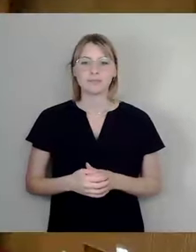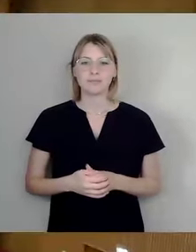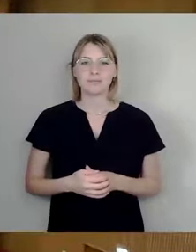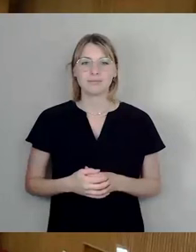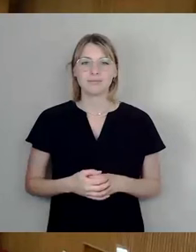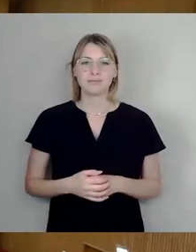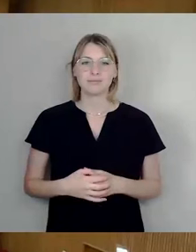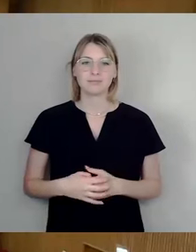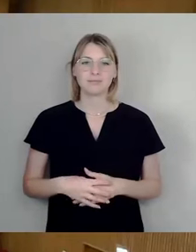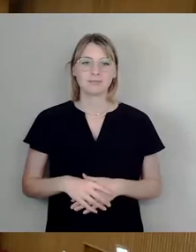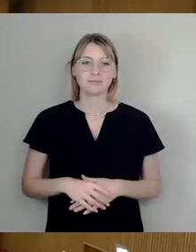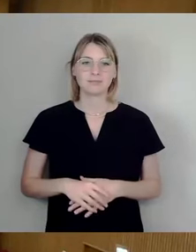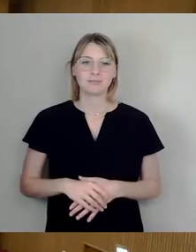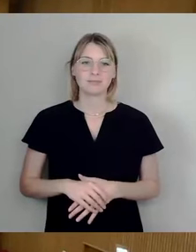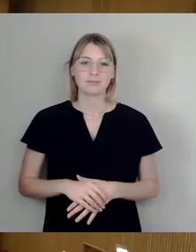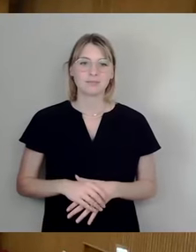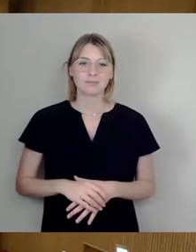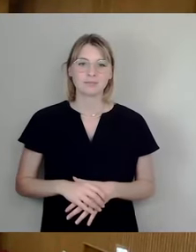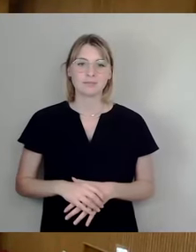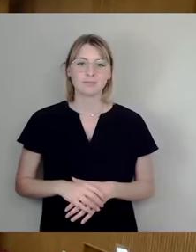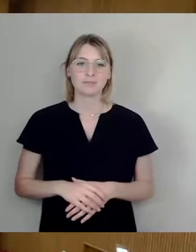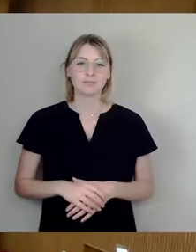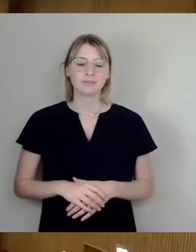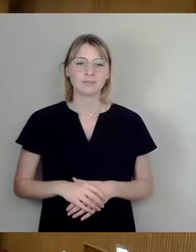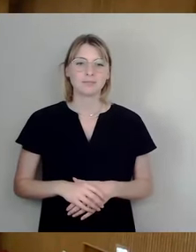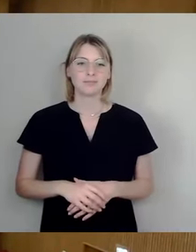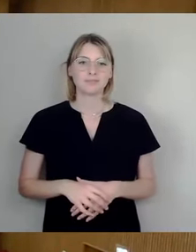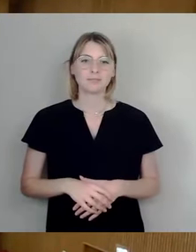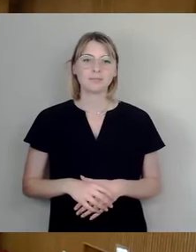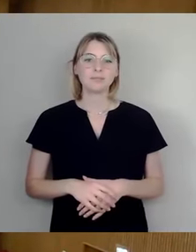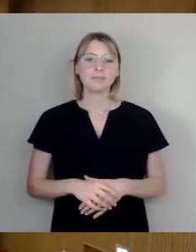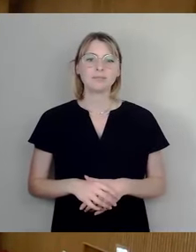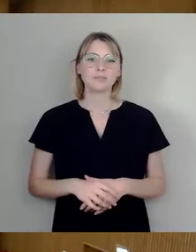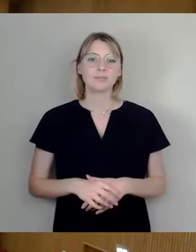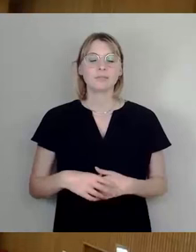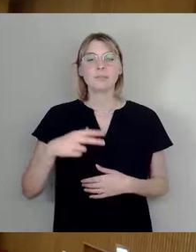So, jetzt ist eine Wortmeldung signalisiert. Herr Wirtz, bitte. Bitte.